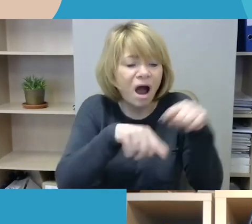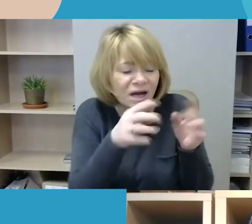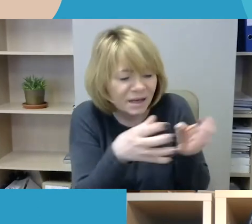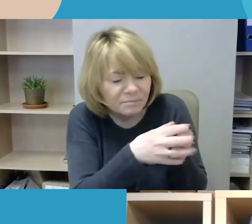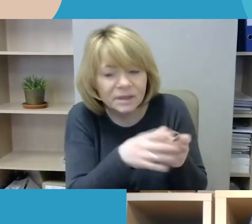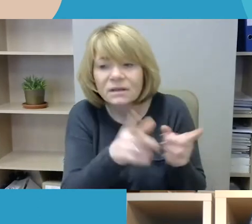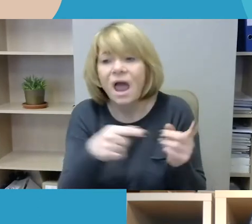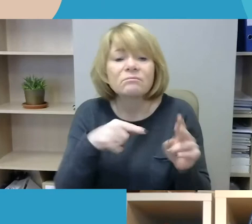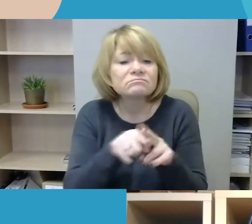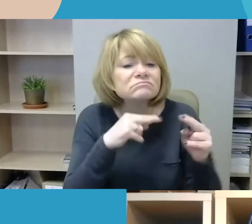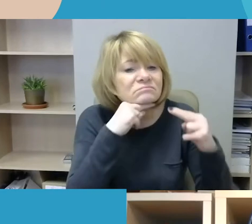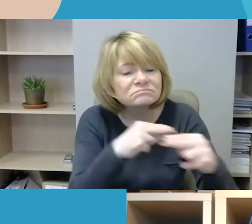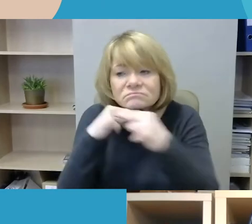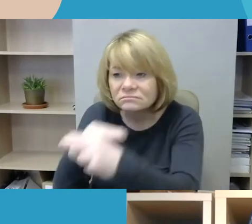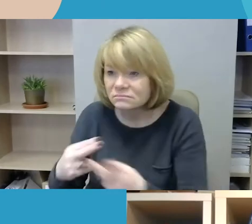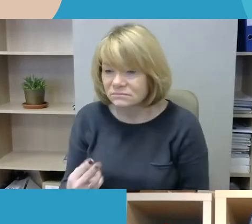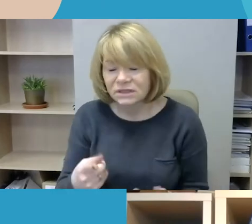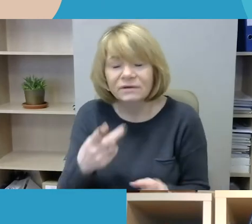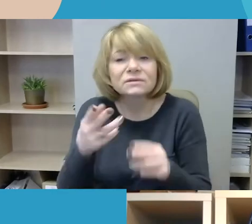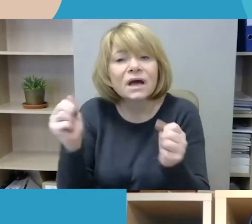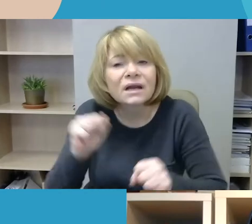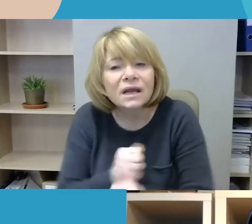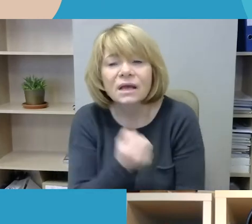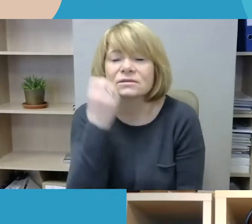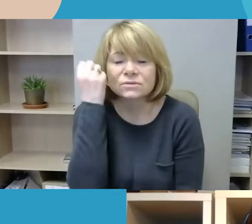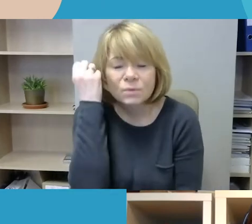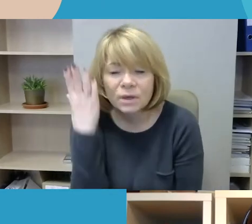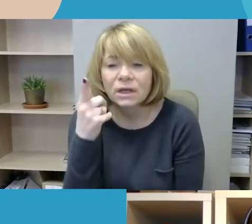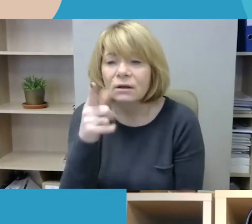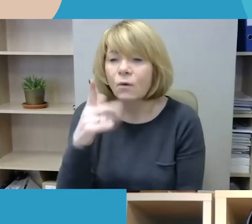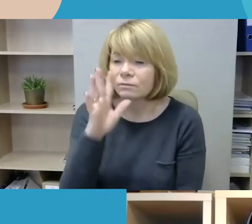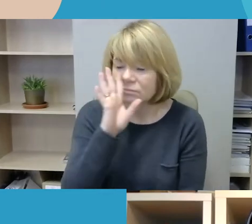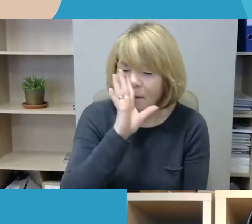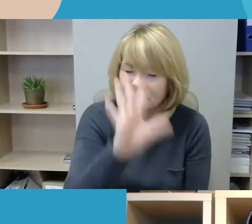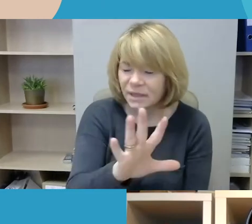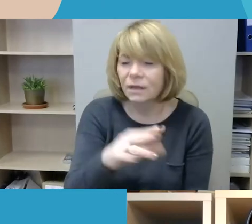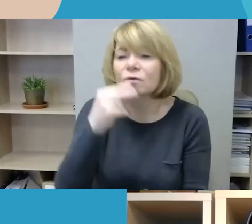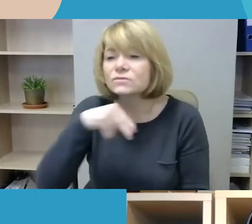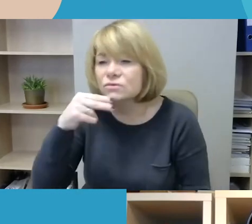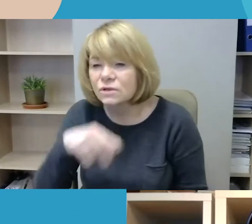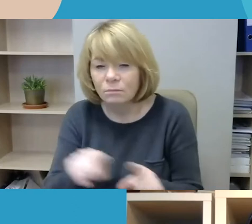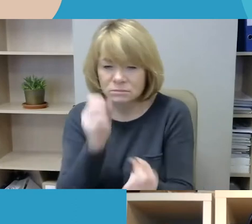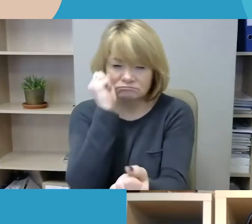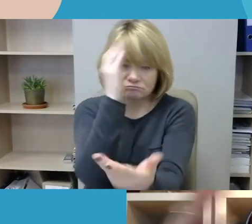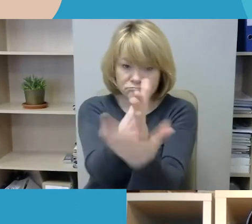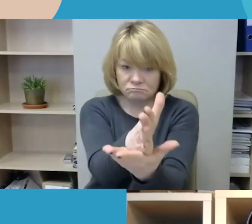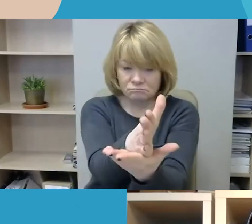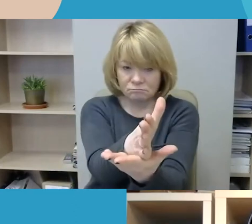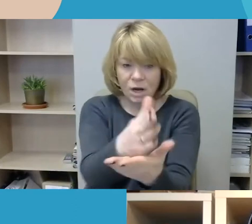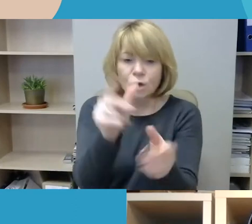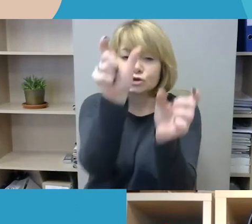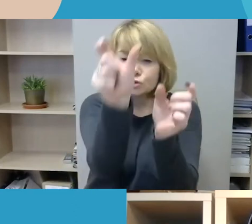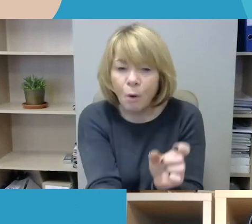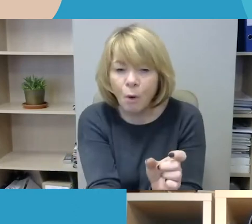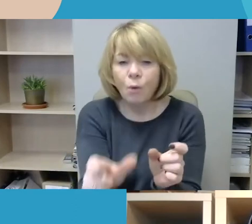suprasti, kad neapikantos nusikaltimai nukreipti į žmogų, į asmenį ir į bendruomenę. Tai